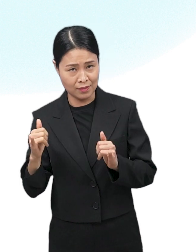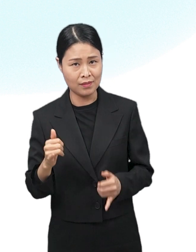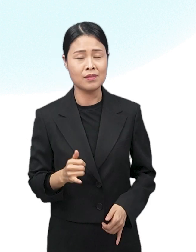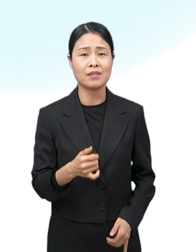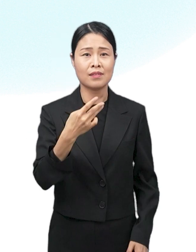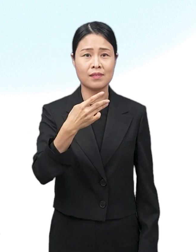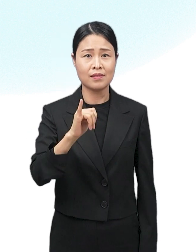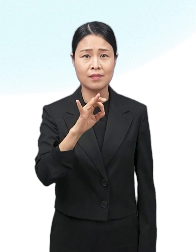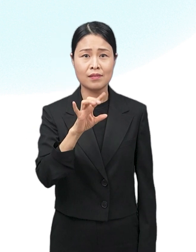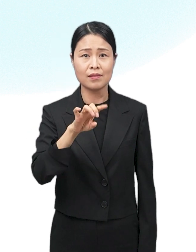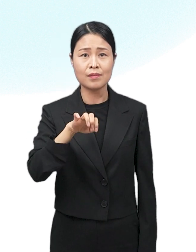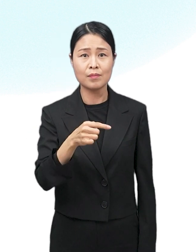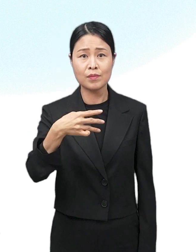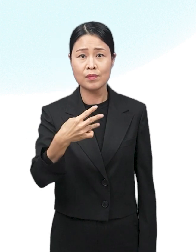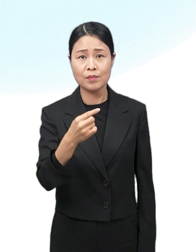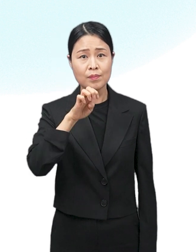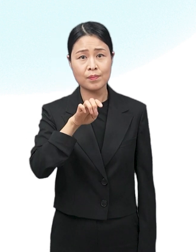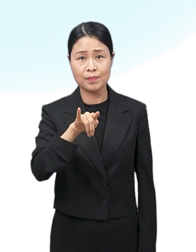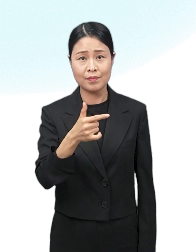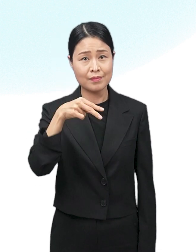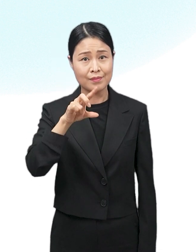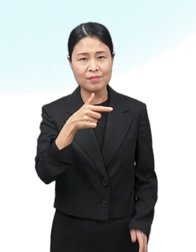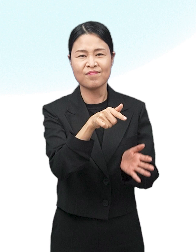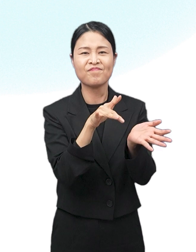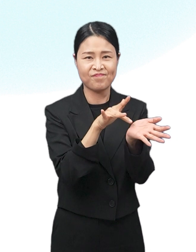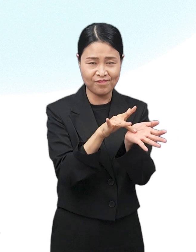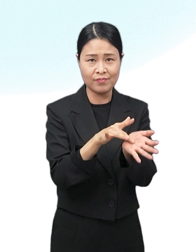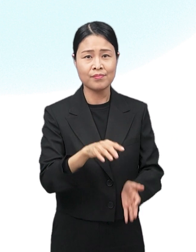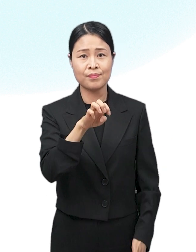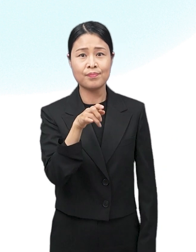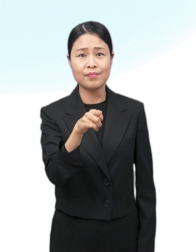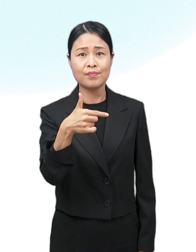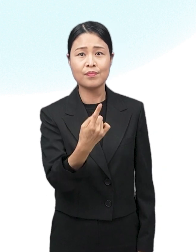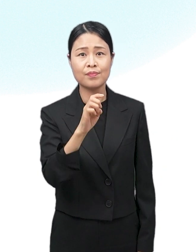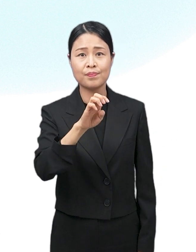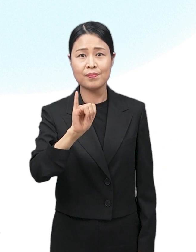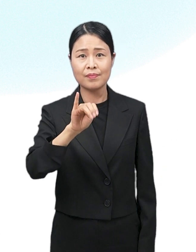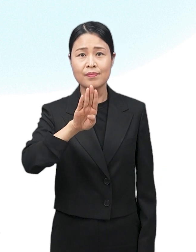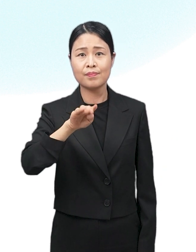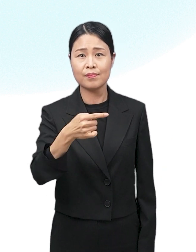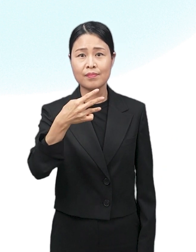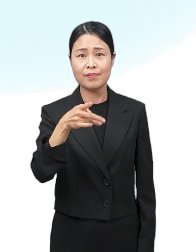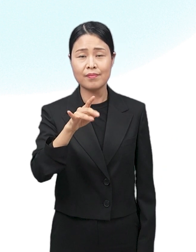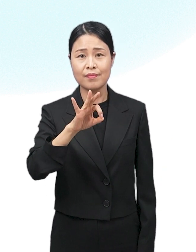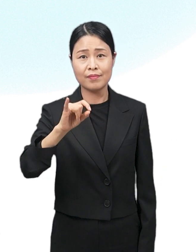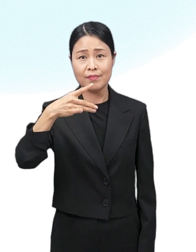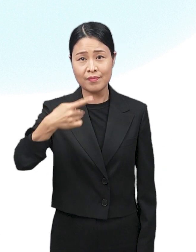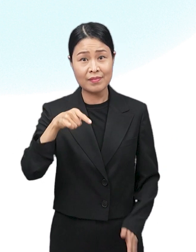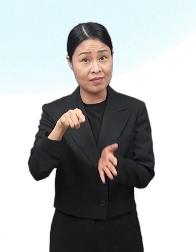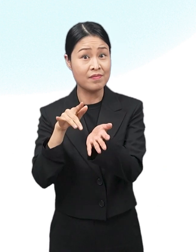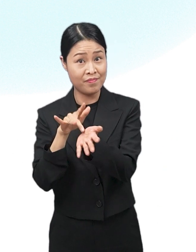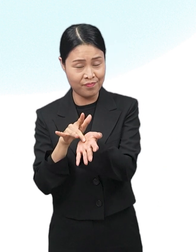베자피브레이트, 시프로피브레이트, 옥시벤존의 과민증 경험자, 임신기간 6개월 이상인